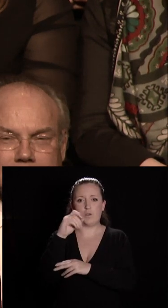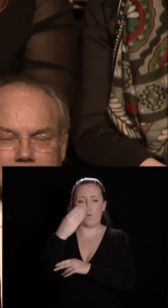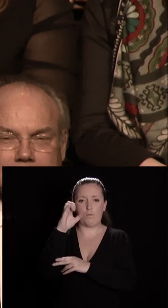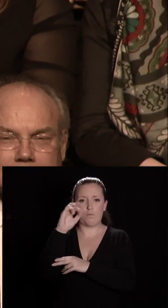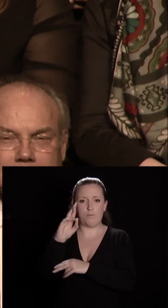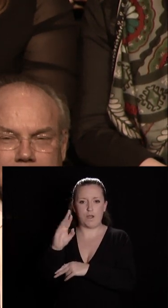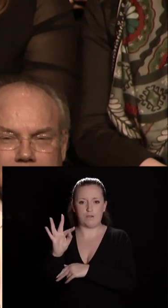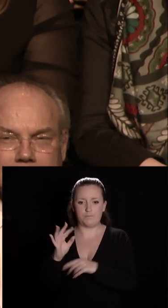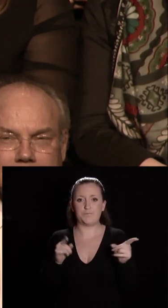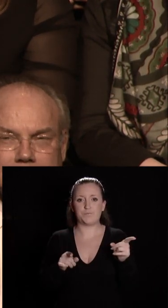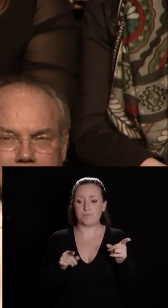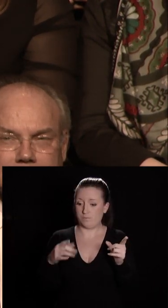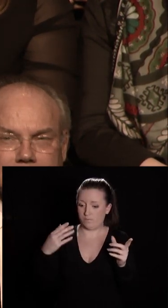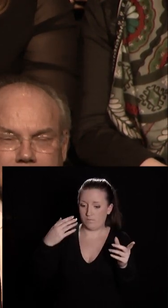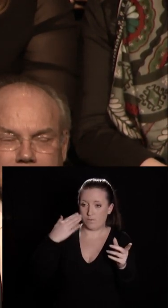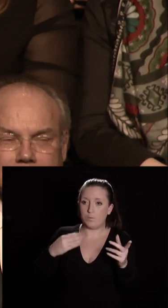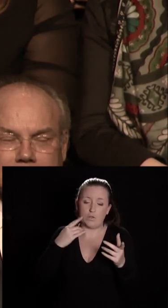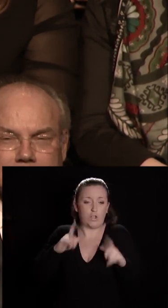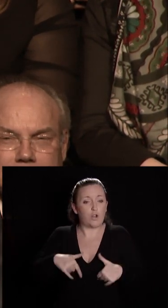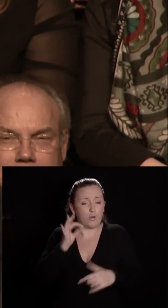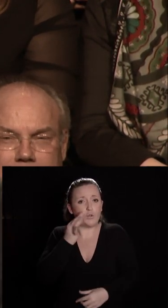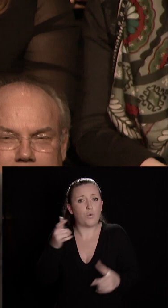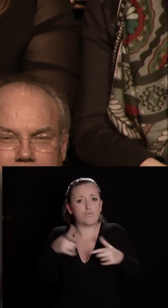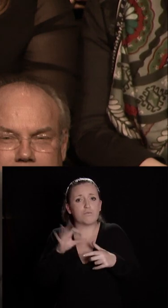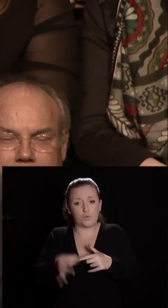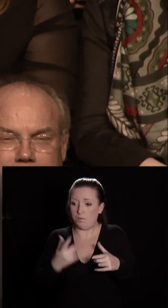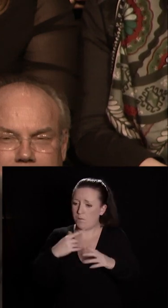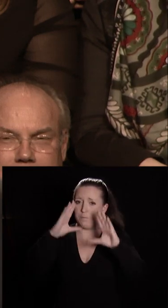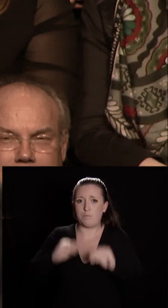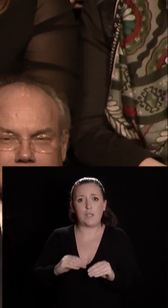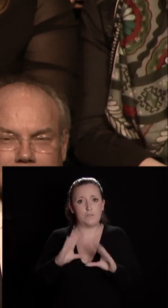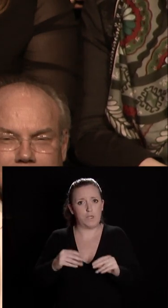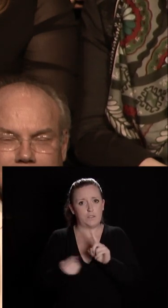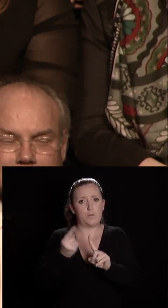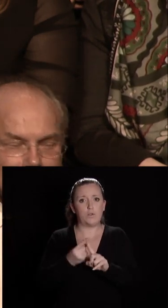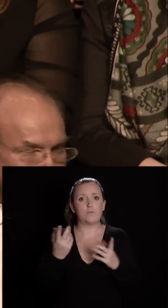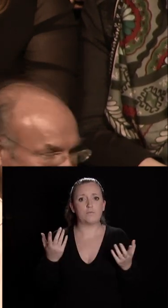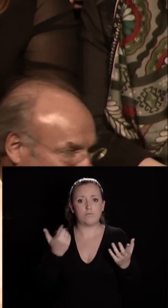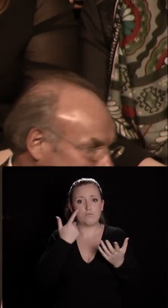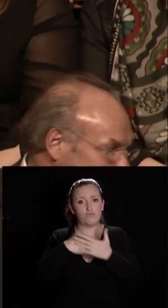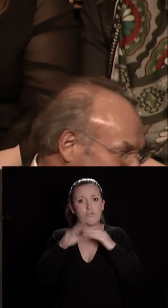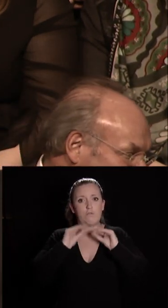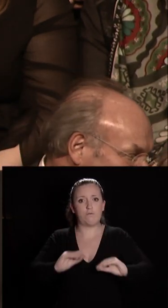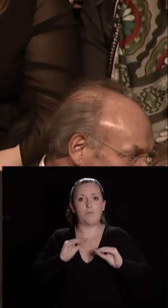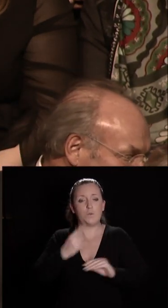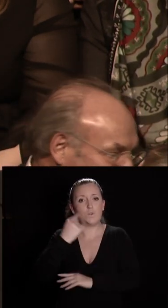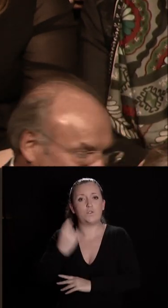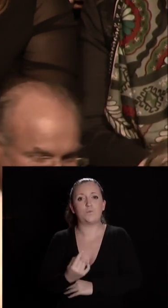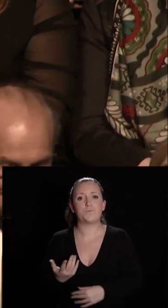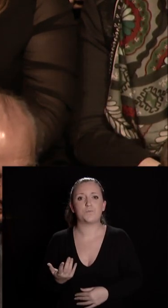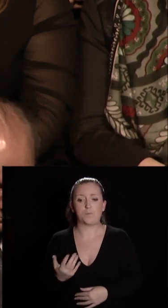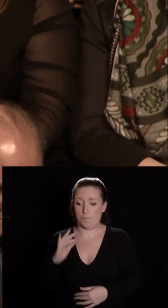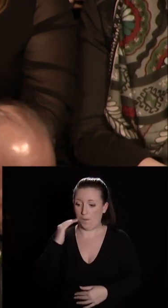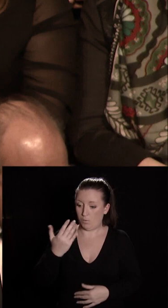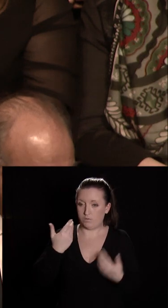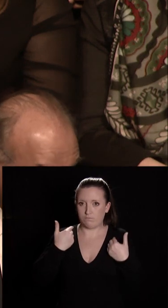Sans doute est-elle encore modeste par la taille, mais elle a toute sa place, c'est une grande place dans le panel des formations à Dijon. Et c'est pour